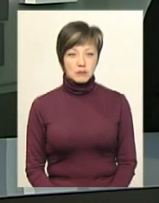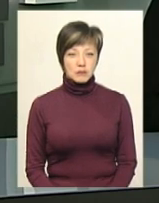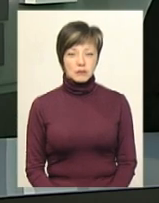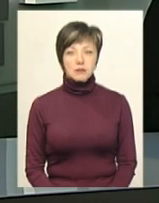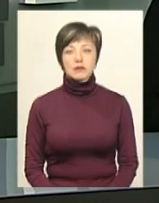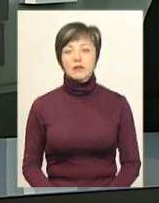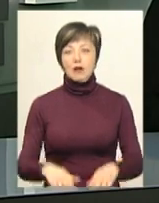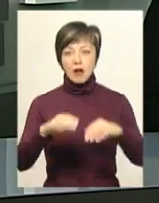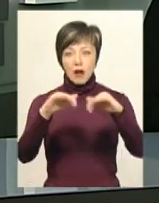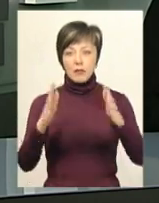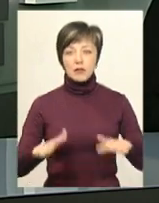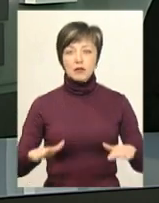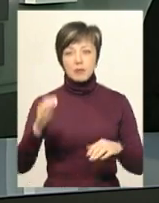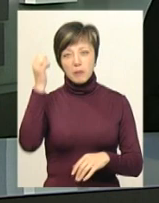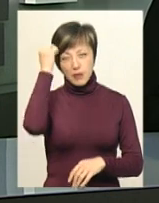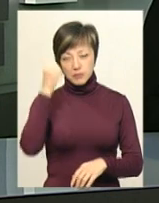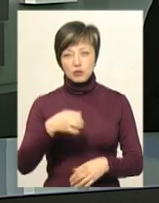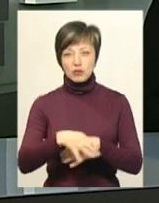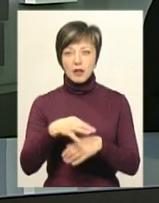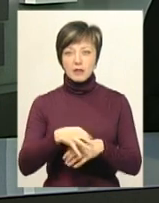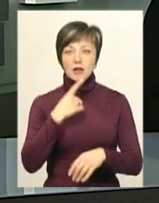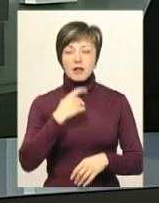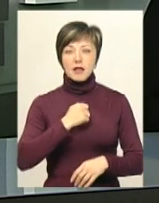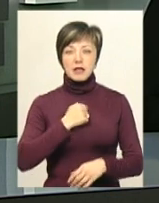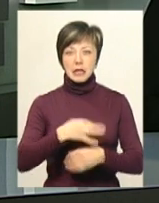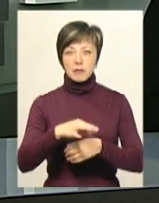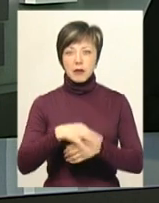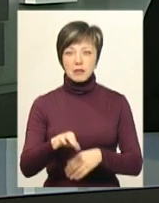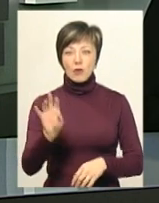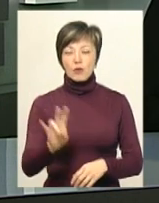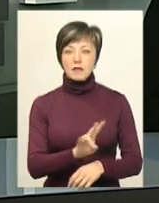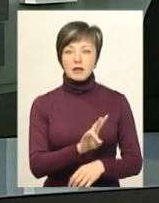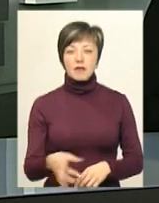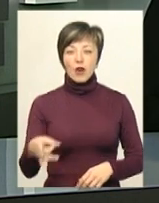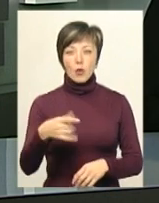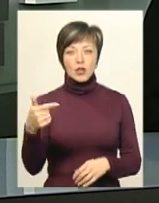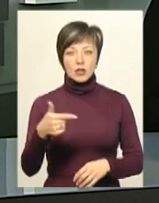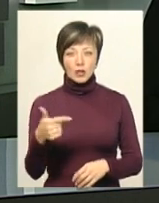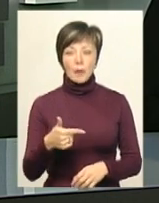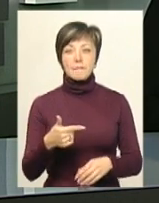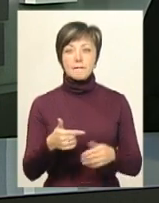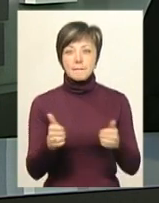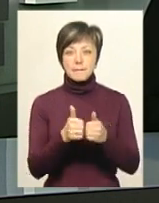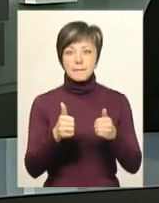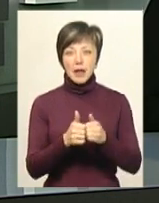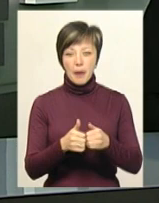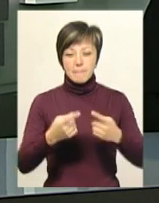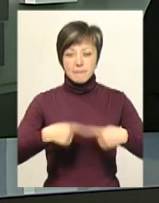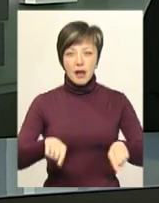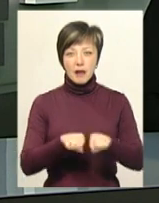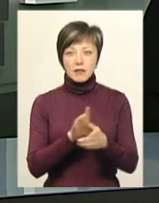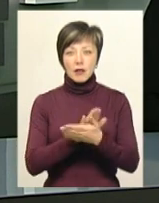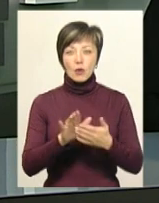Каплицю пам'яті жертв радянських репресій освятили сьогодні в мікрорайоні Гречани, Хмельницькому, при парафії Святої Анни. День